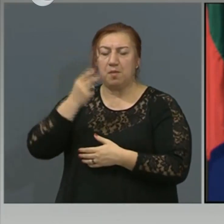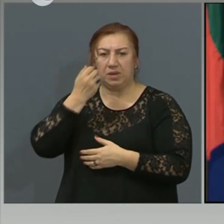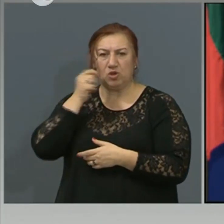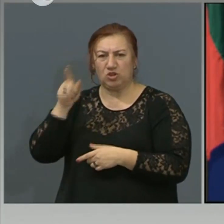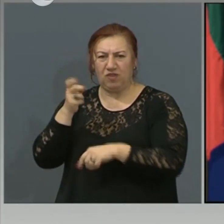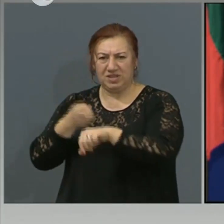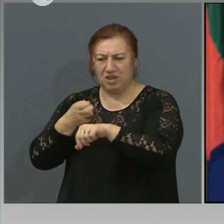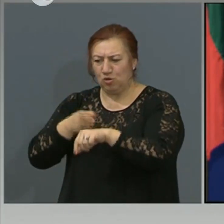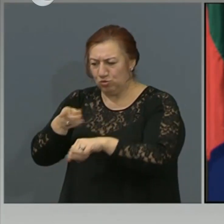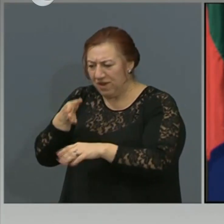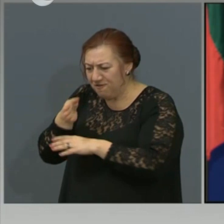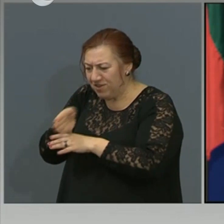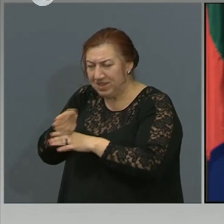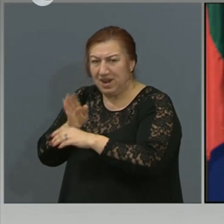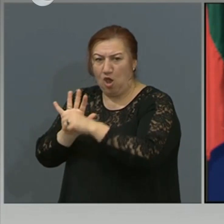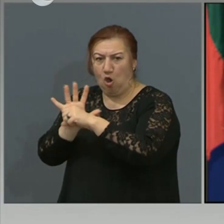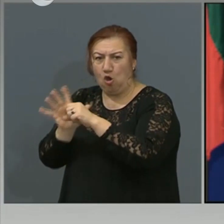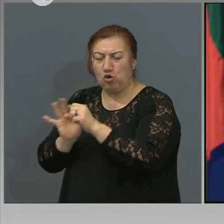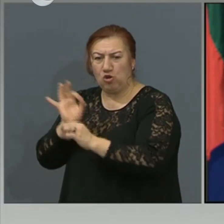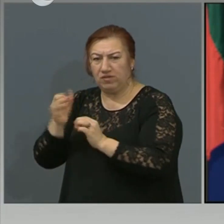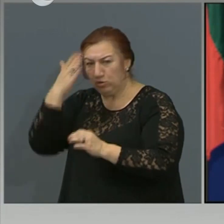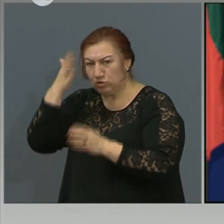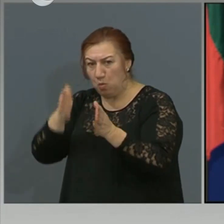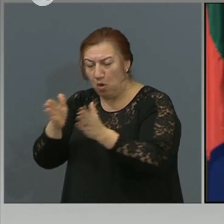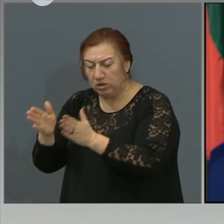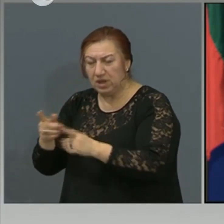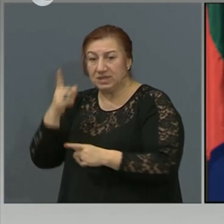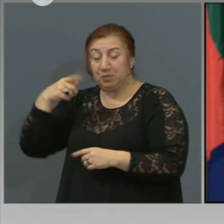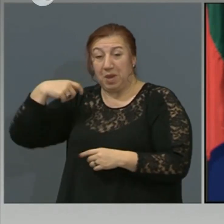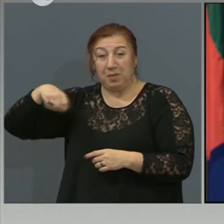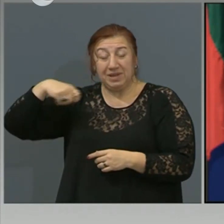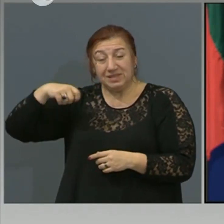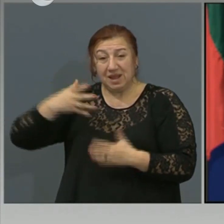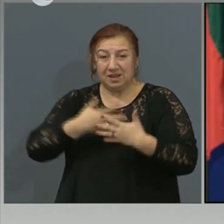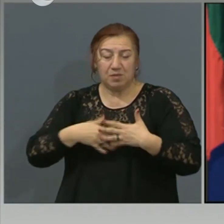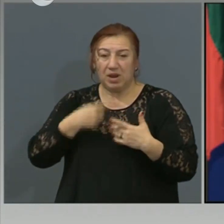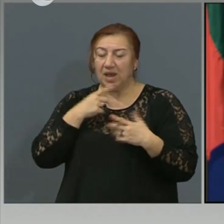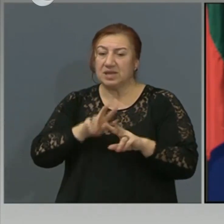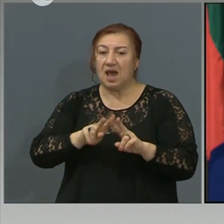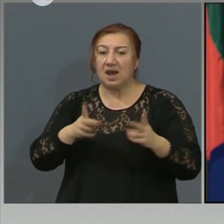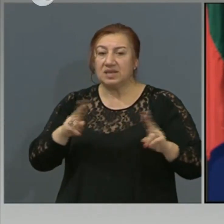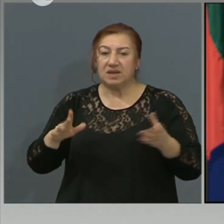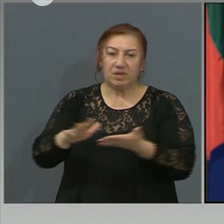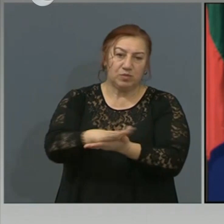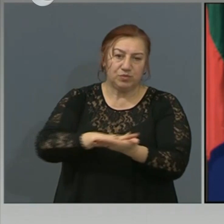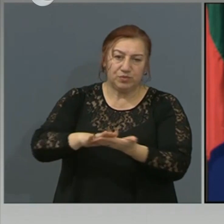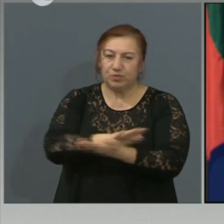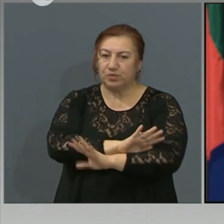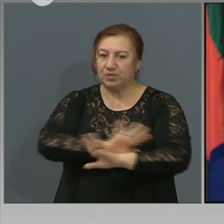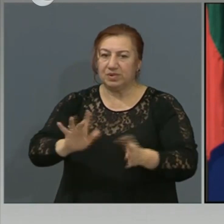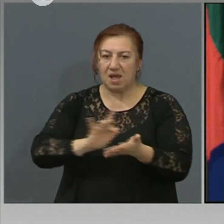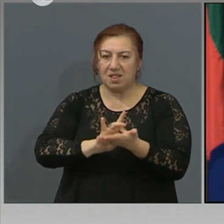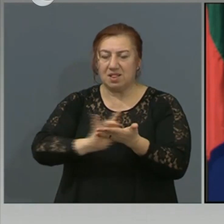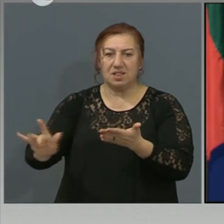с коронавирус. Самият президент на Штатите заяви, че резервите са изчерпани. Това е глобален проблем.